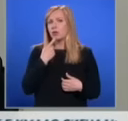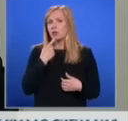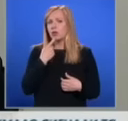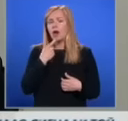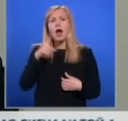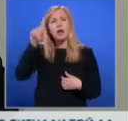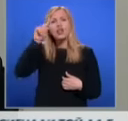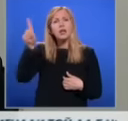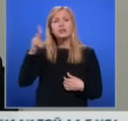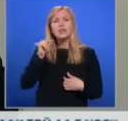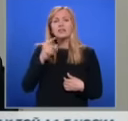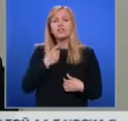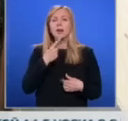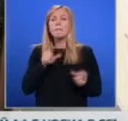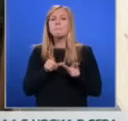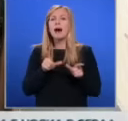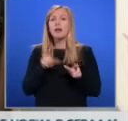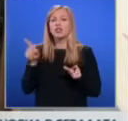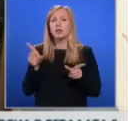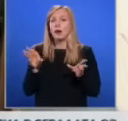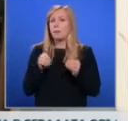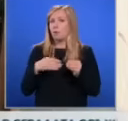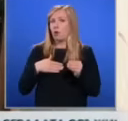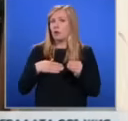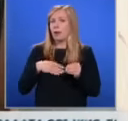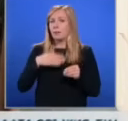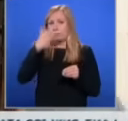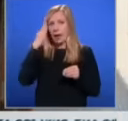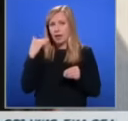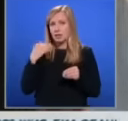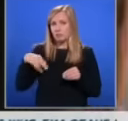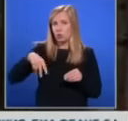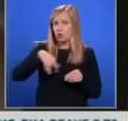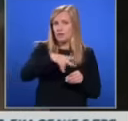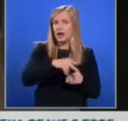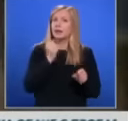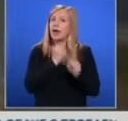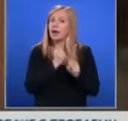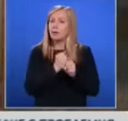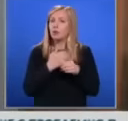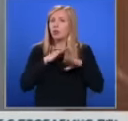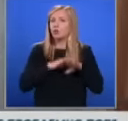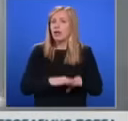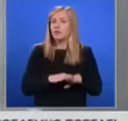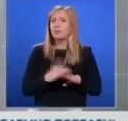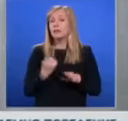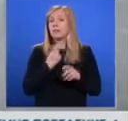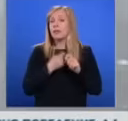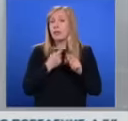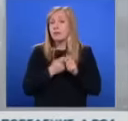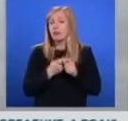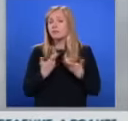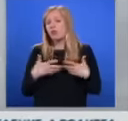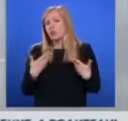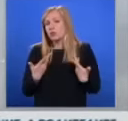й беше Маричка. Нашите майки отиваха на работа в 6 сутринта. И ни оставяха сами да правим каквото искаме. Да играем, да